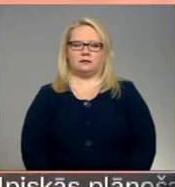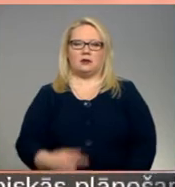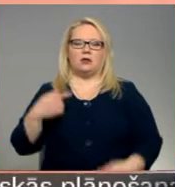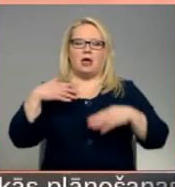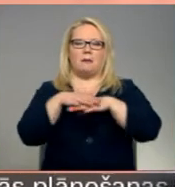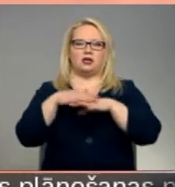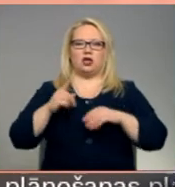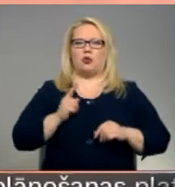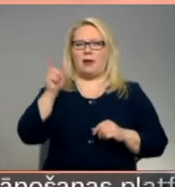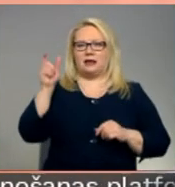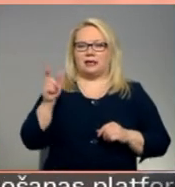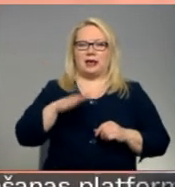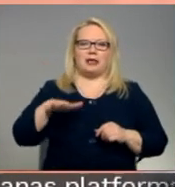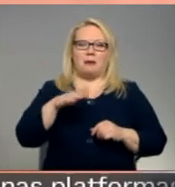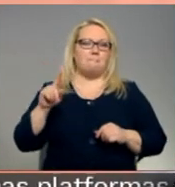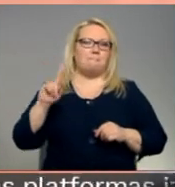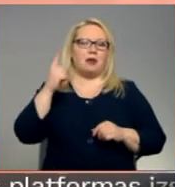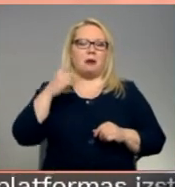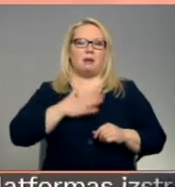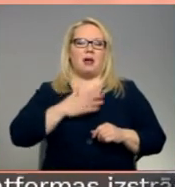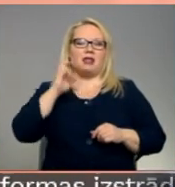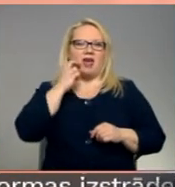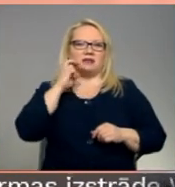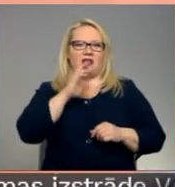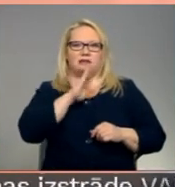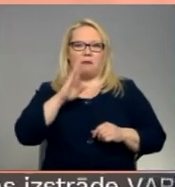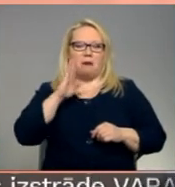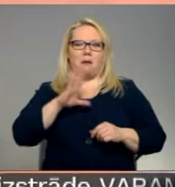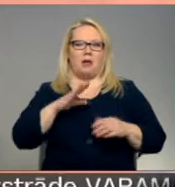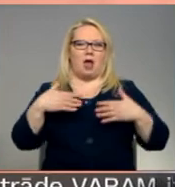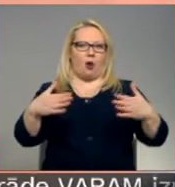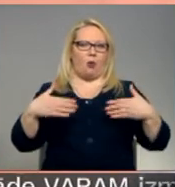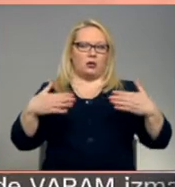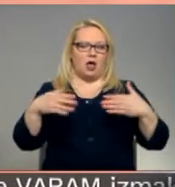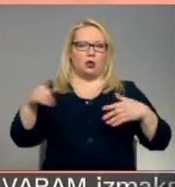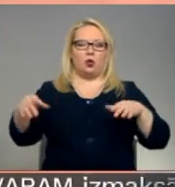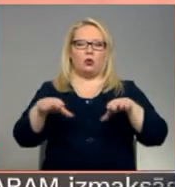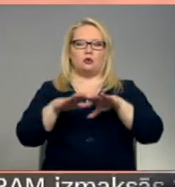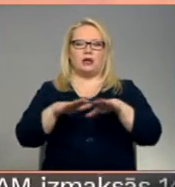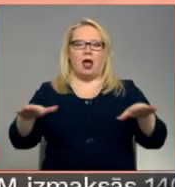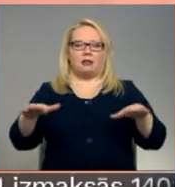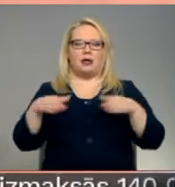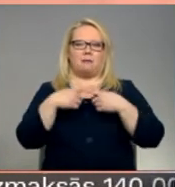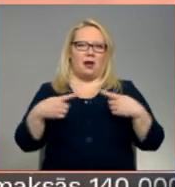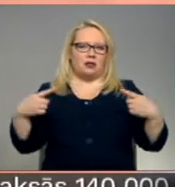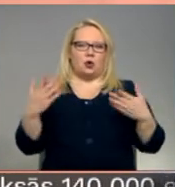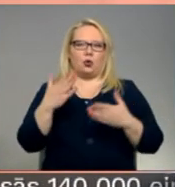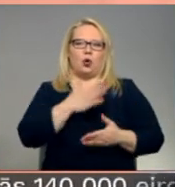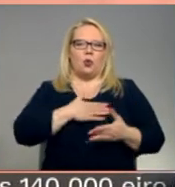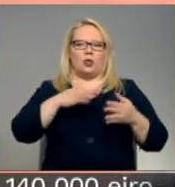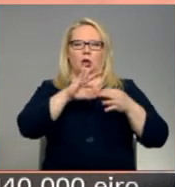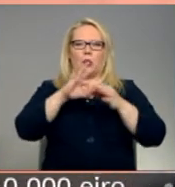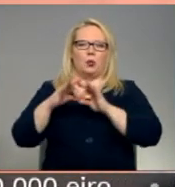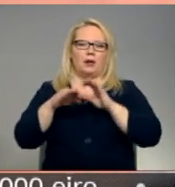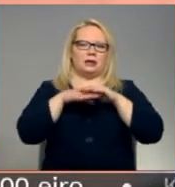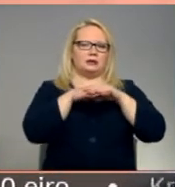Mežģīņu meistars esmu ģimenē pirmā, bet mana vecvecmā miņa bija audēja. Tur uz galda man ir daļa no materiāla, kur es ļoti rūpīgi